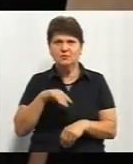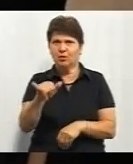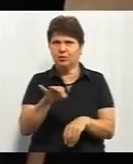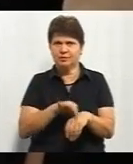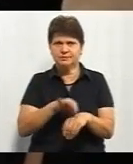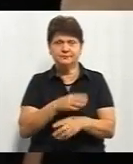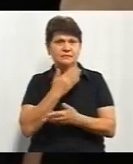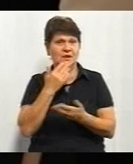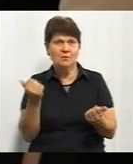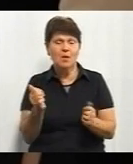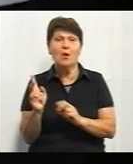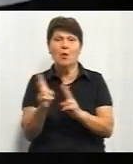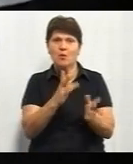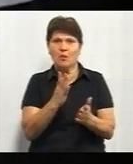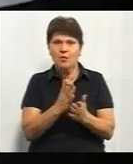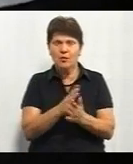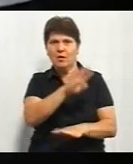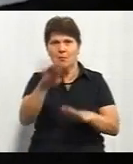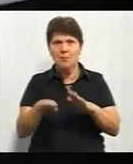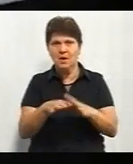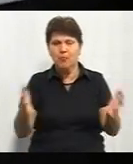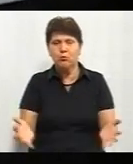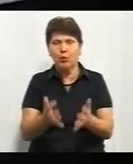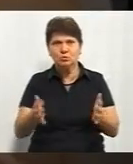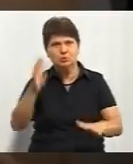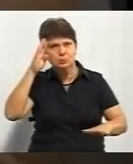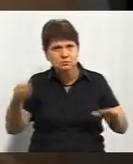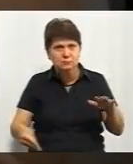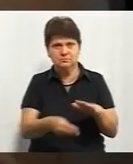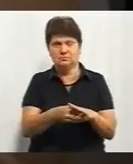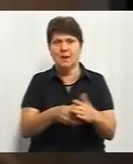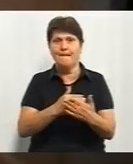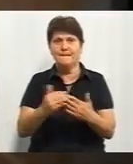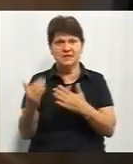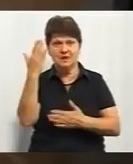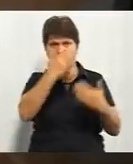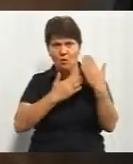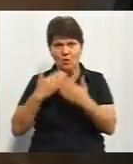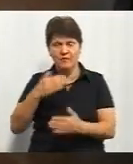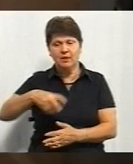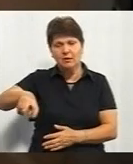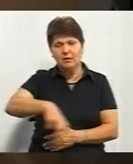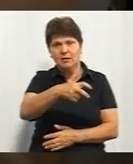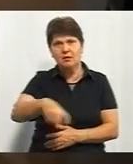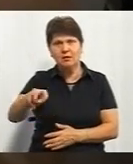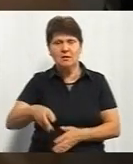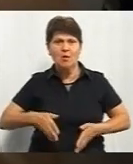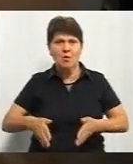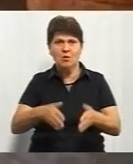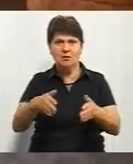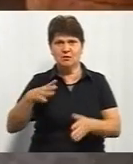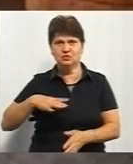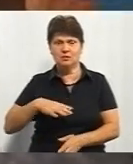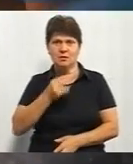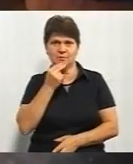немає. У кого є, той тримає їх під подушкою. Після вмивання пацієнти бродять коридорами в очікуванні сніданку.